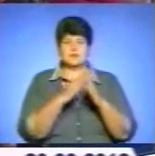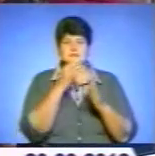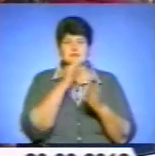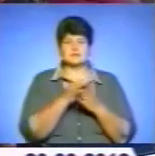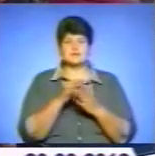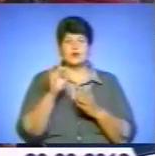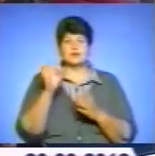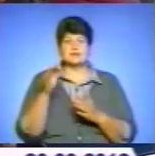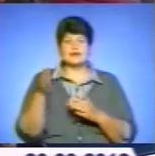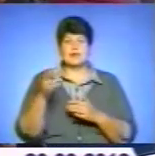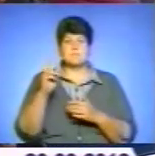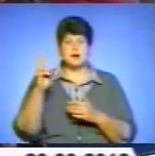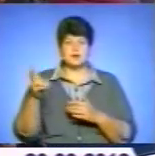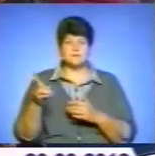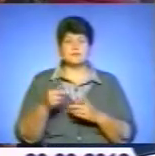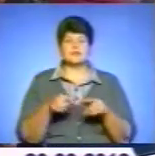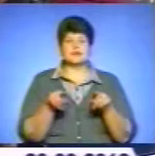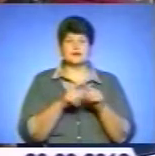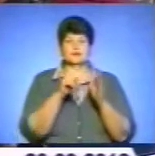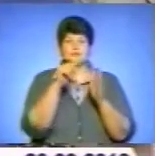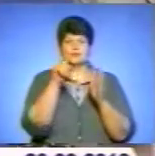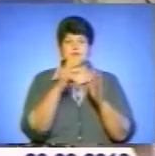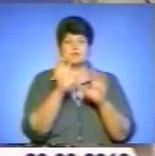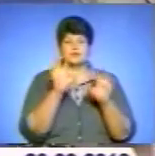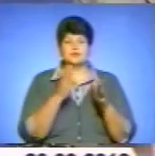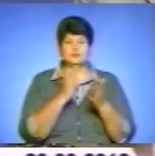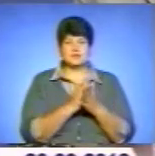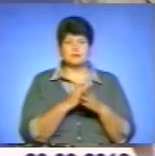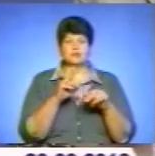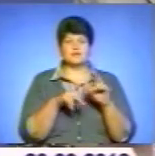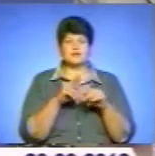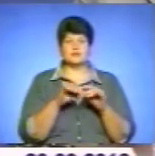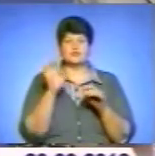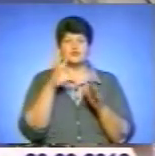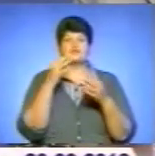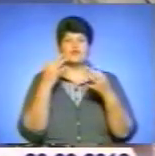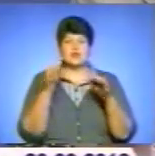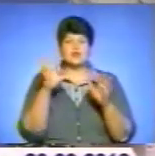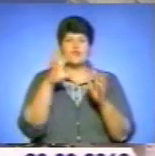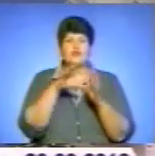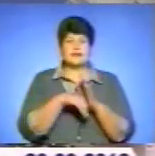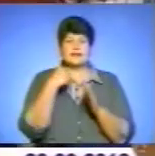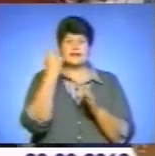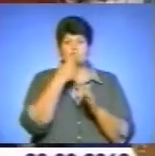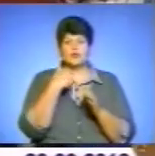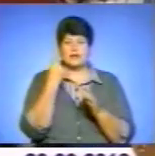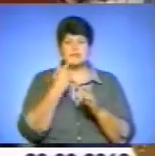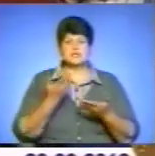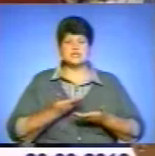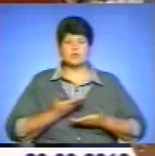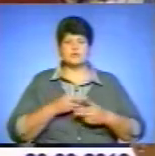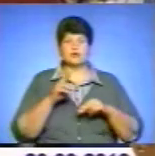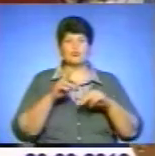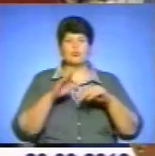Також важливим пунктом закону є надання будівельної амністії, що дозволяє введення в експлуатацію індивідуальних житлових будинків, зведених